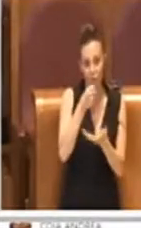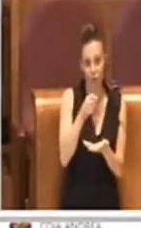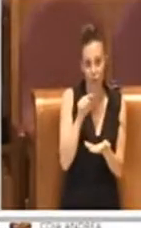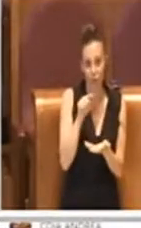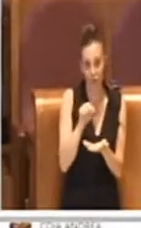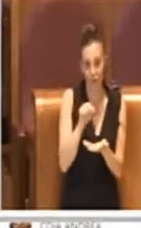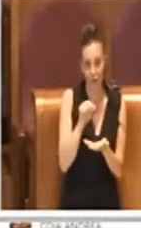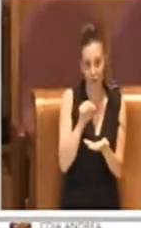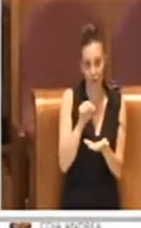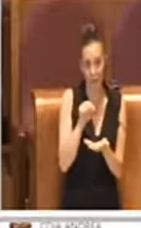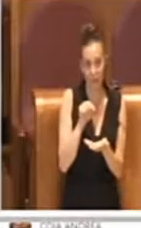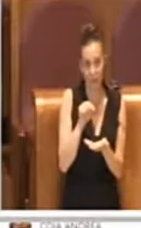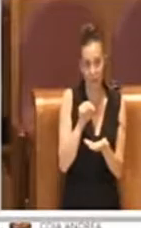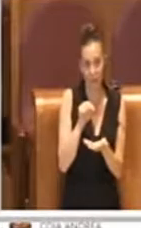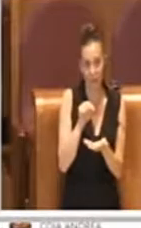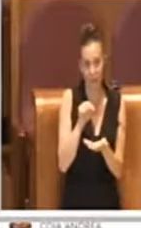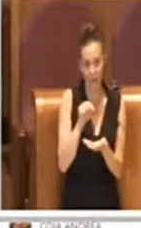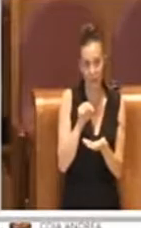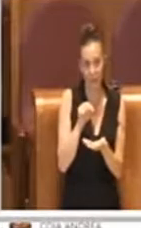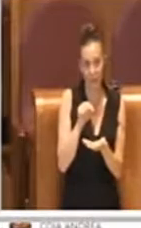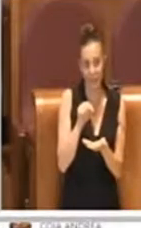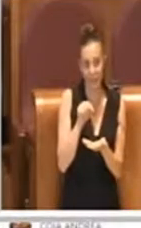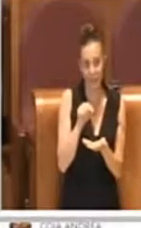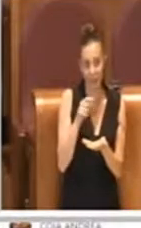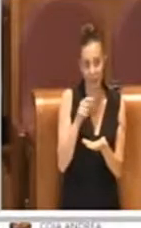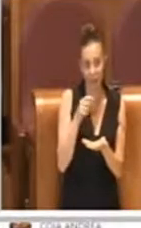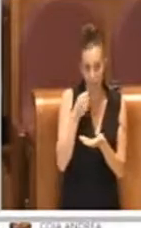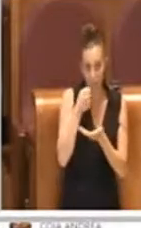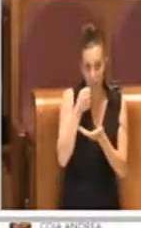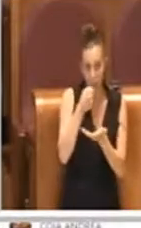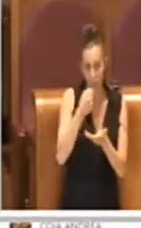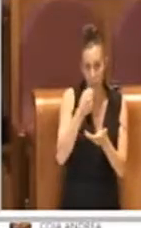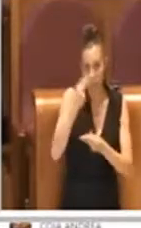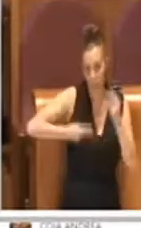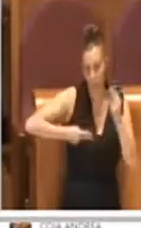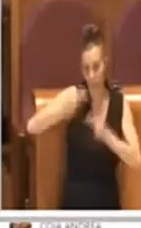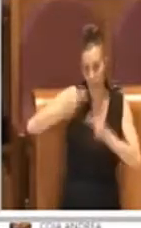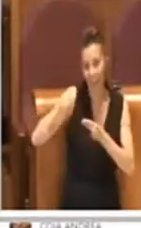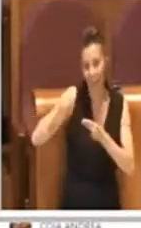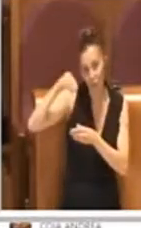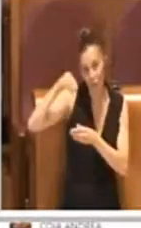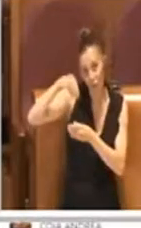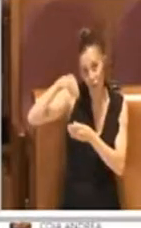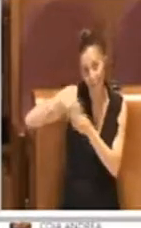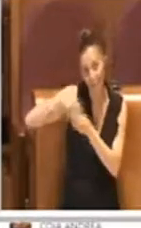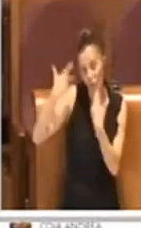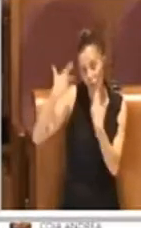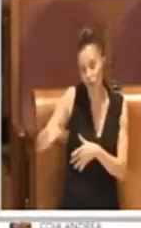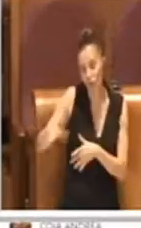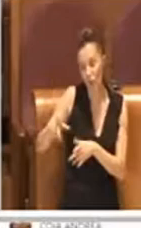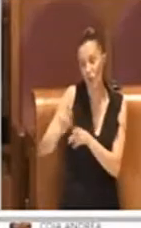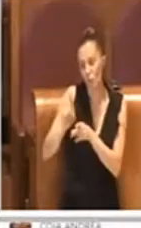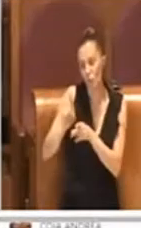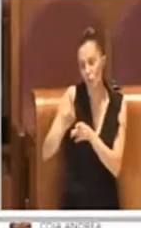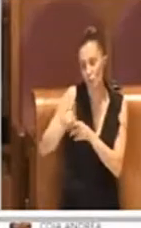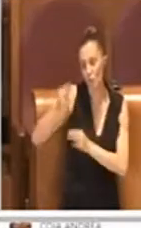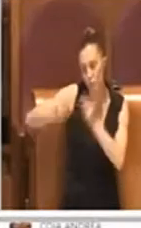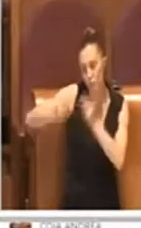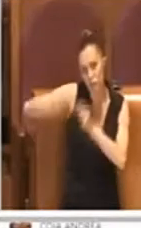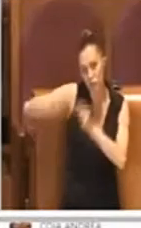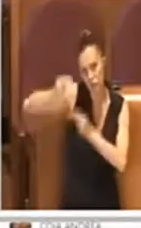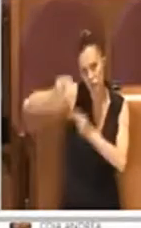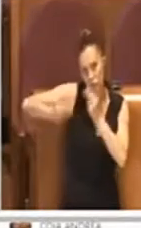stanziati all'interno del bilancio poi come è stato già determinato con le